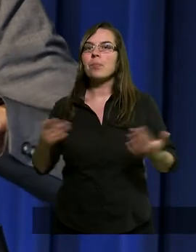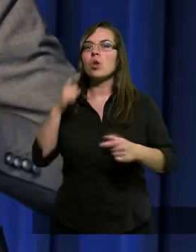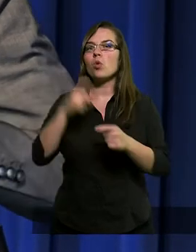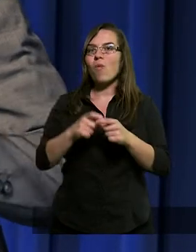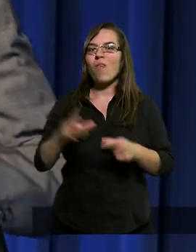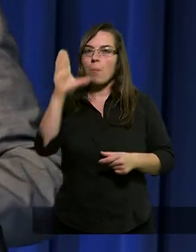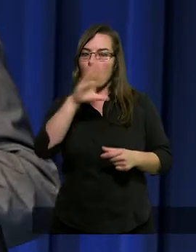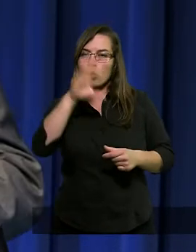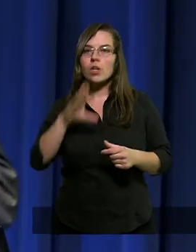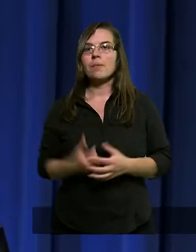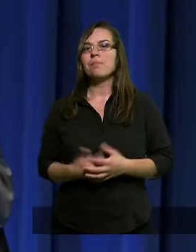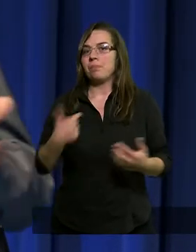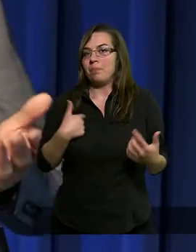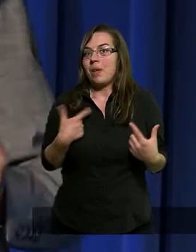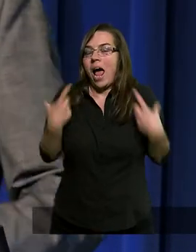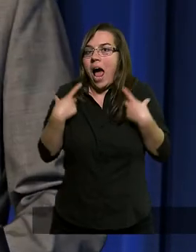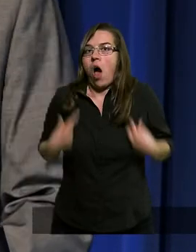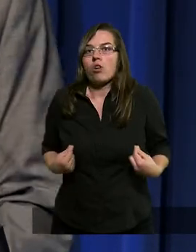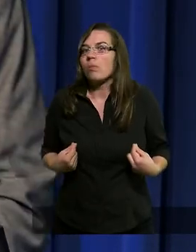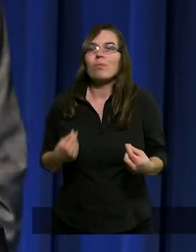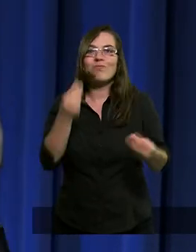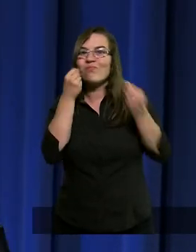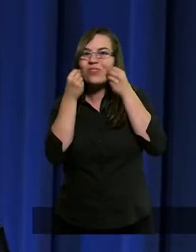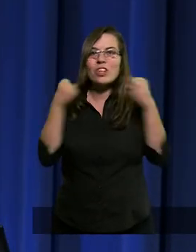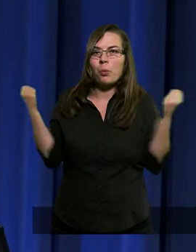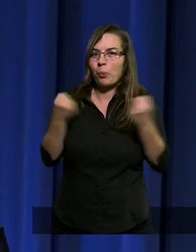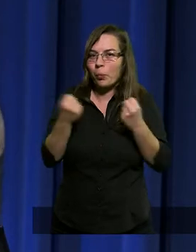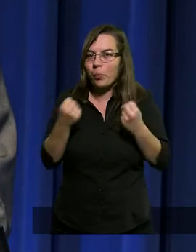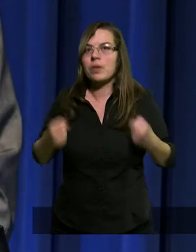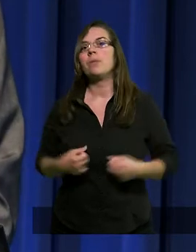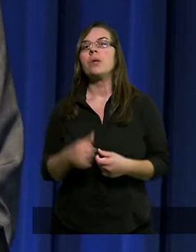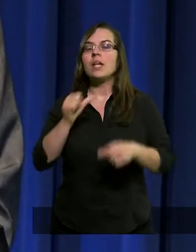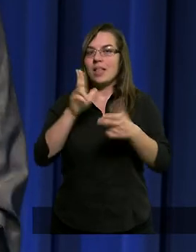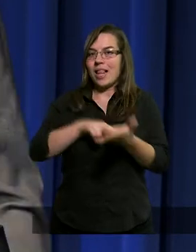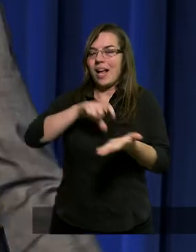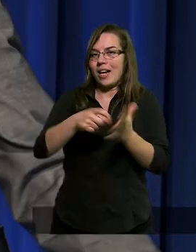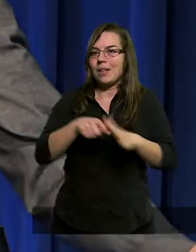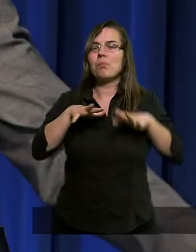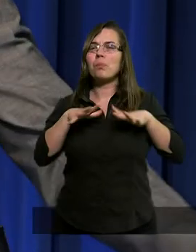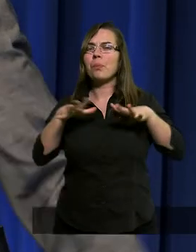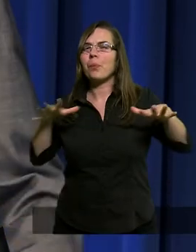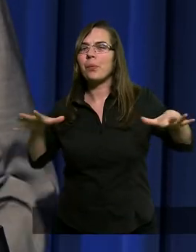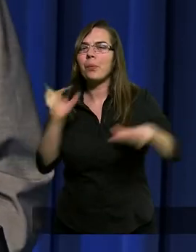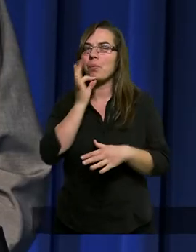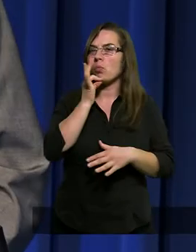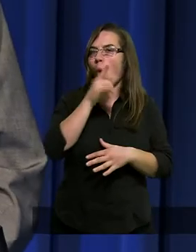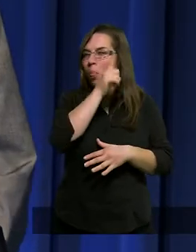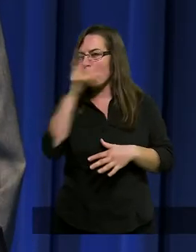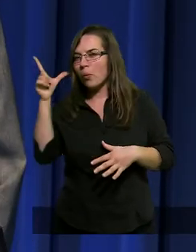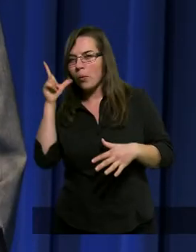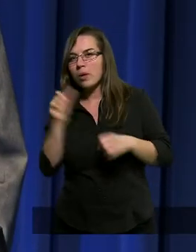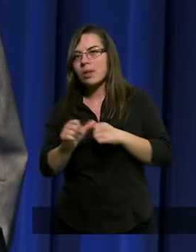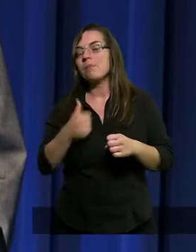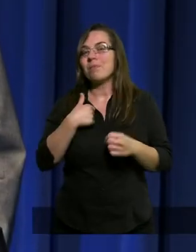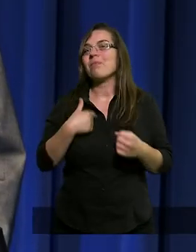Słowo Boże. Ja osobiście bardzo cieszę się z tego powodu, że na sali jest tak dużo młodych